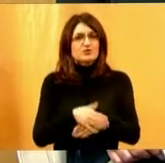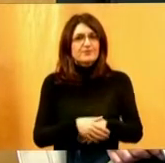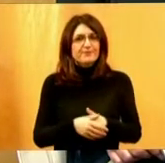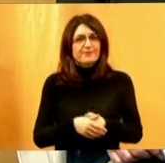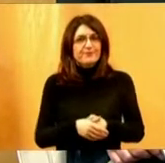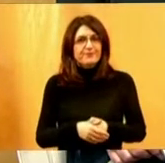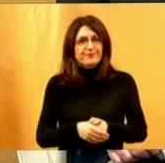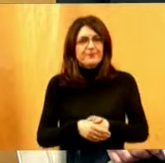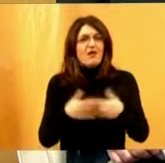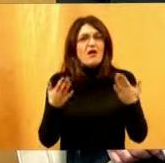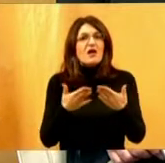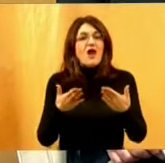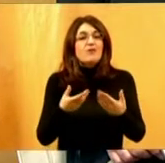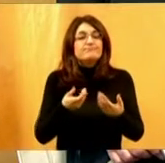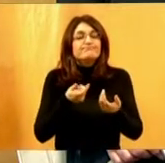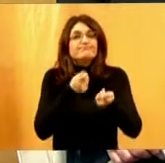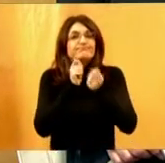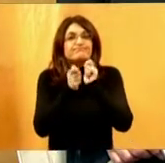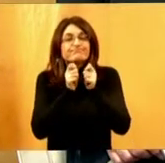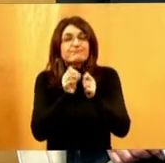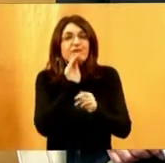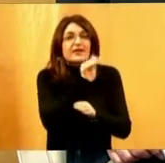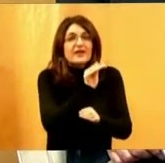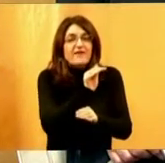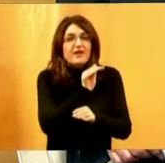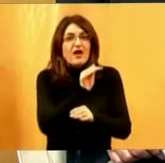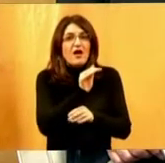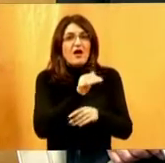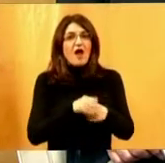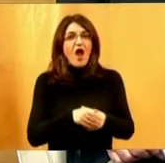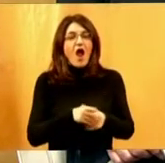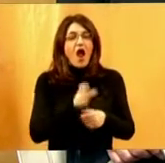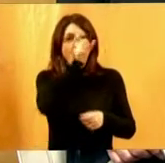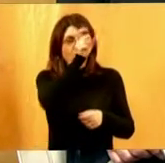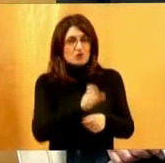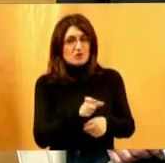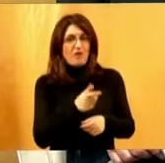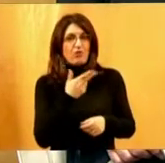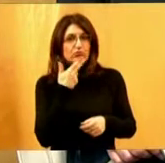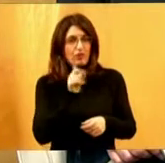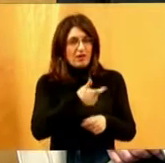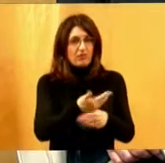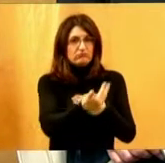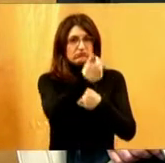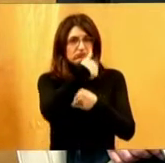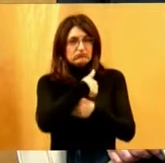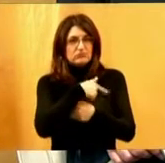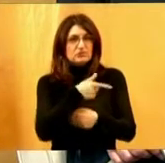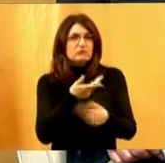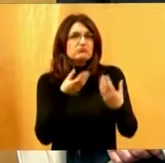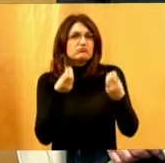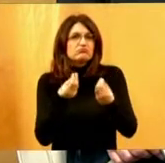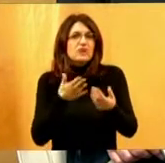joj se obratiti, a da osobu koja je došla sa